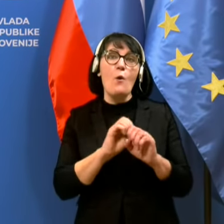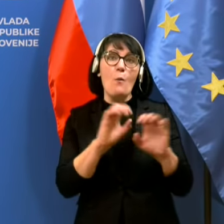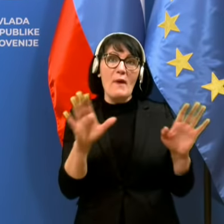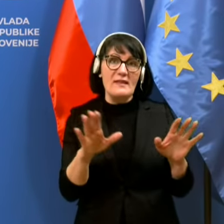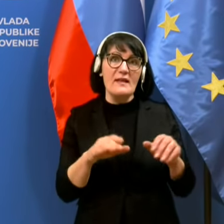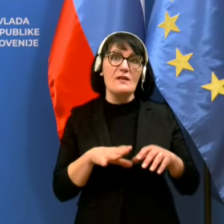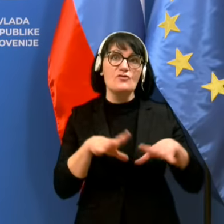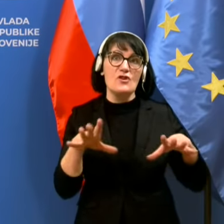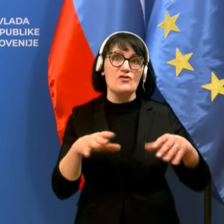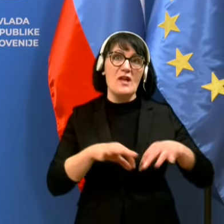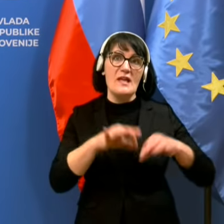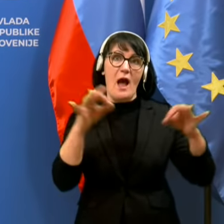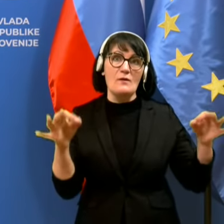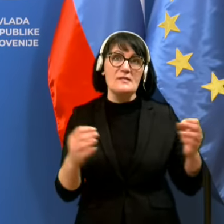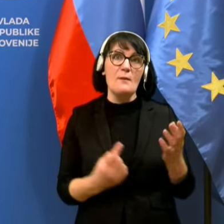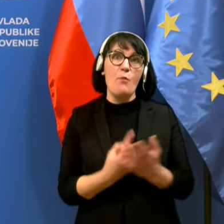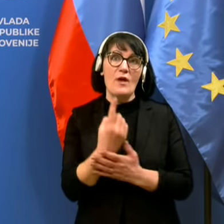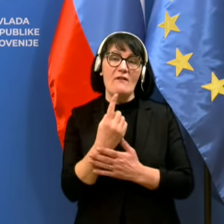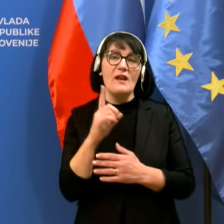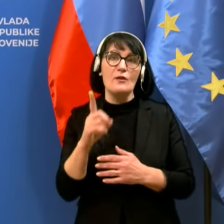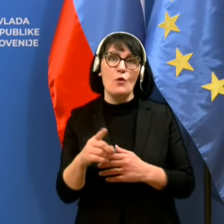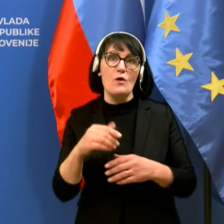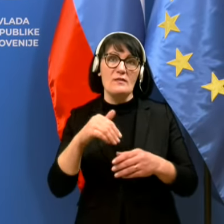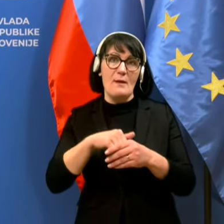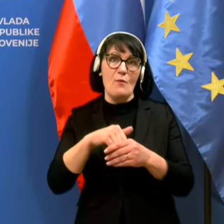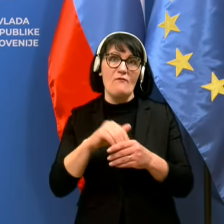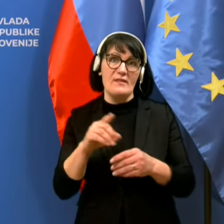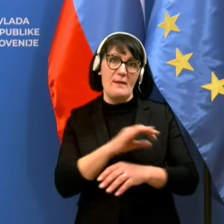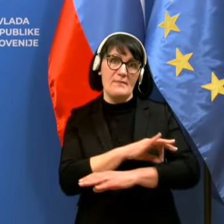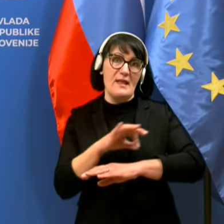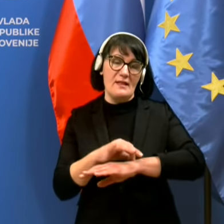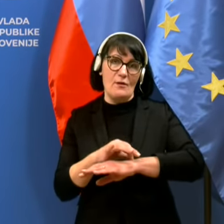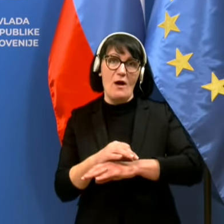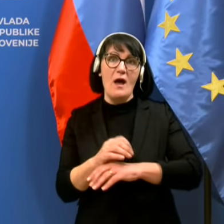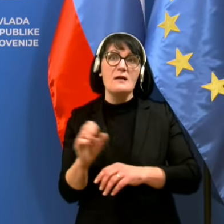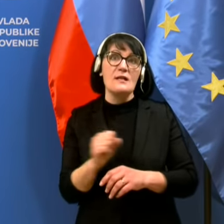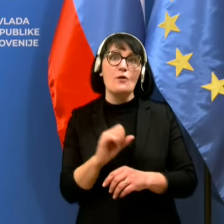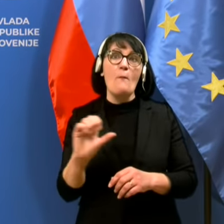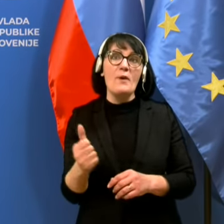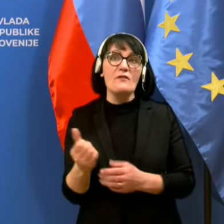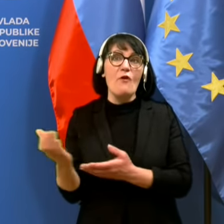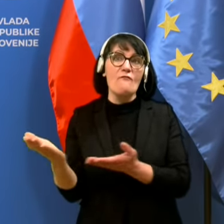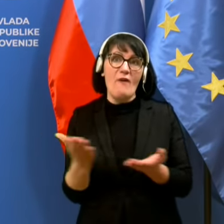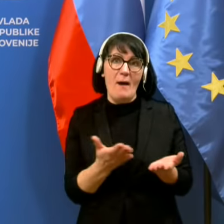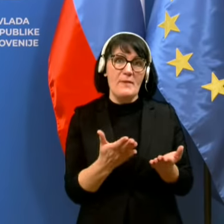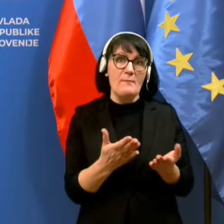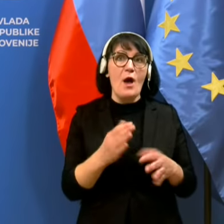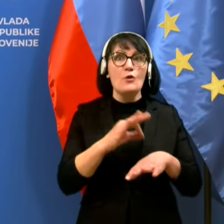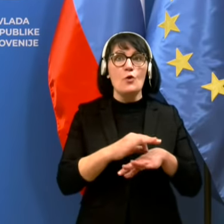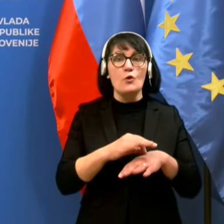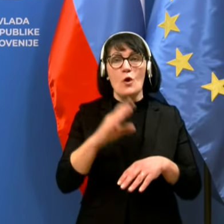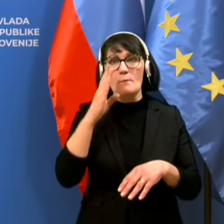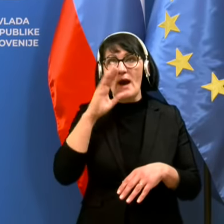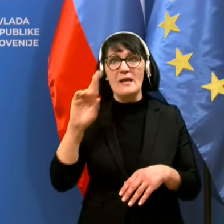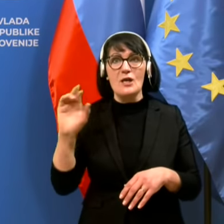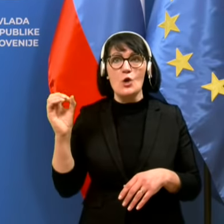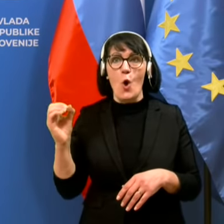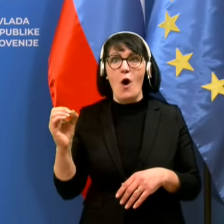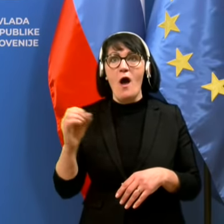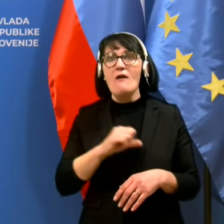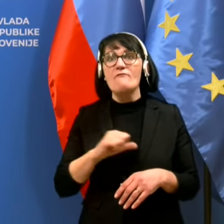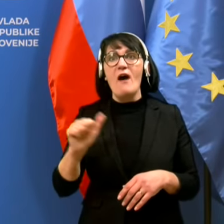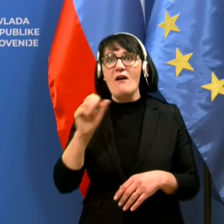in širši javnosti pojavila na to temo v tem tednu. K besedi zato najprej vabim dr. Marja Fafangla iz Nacionalnega